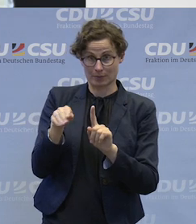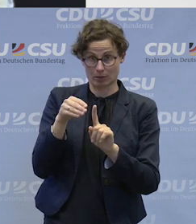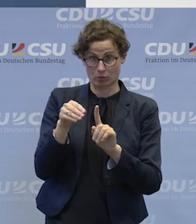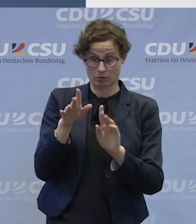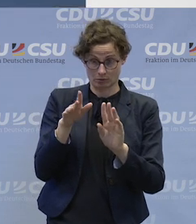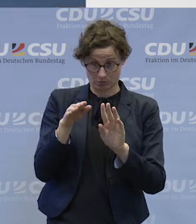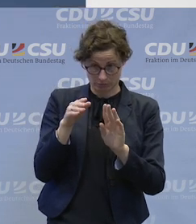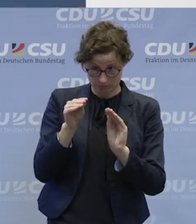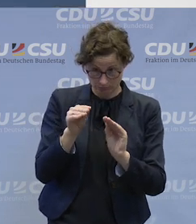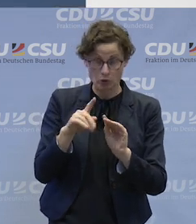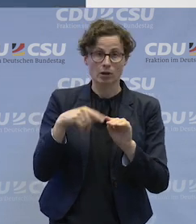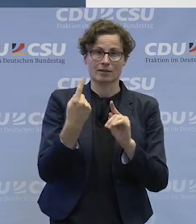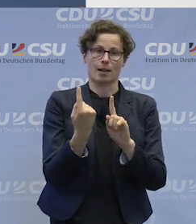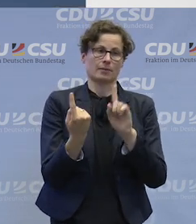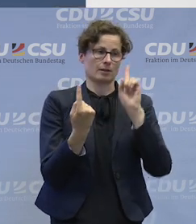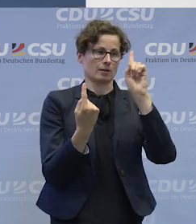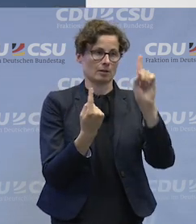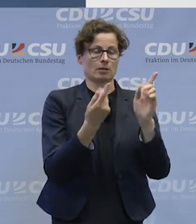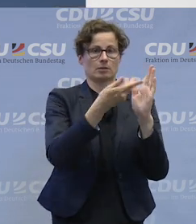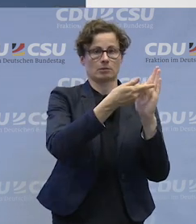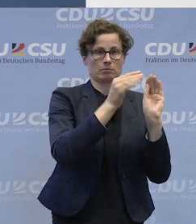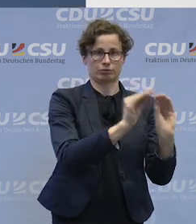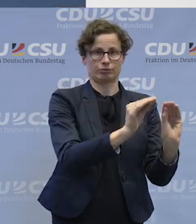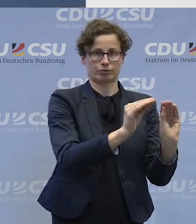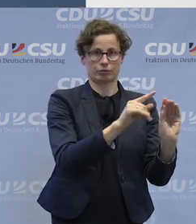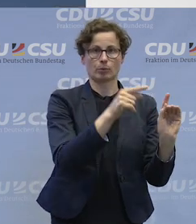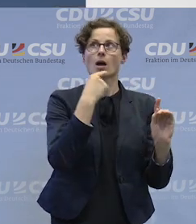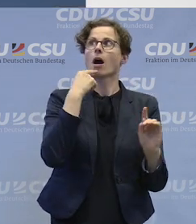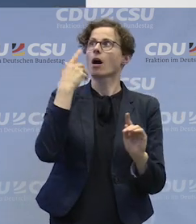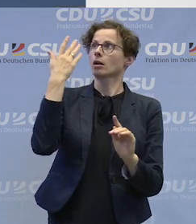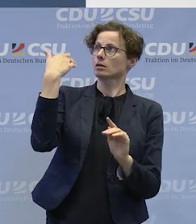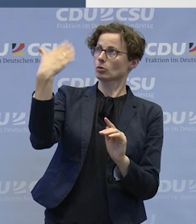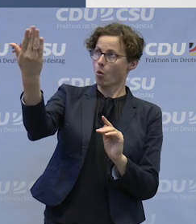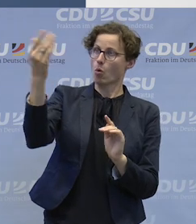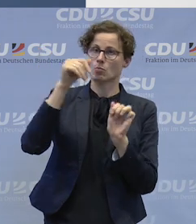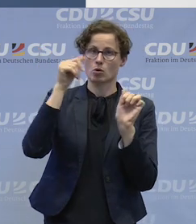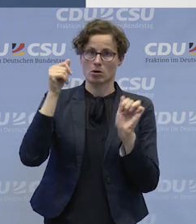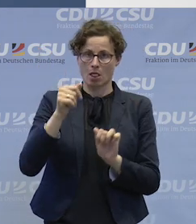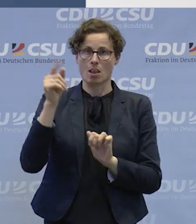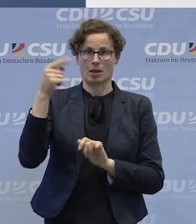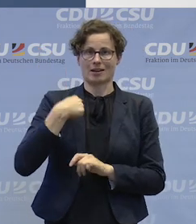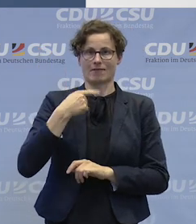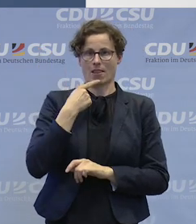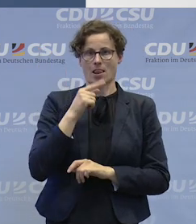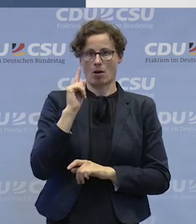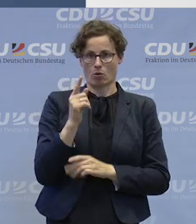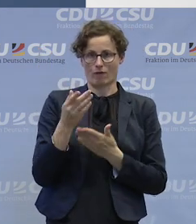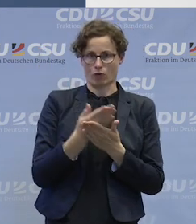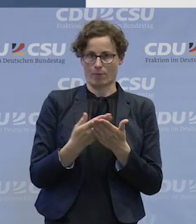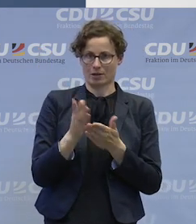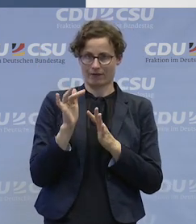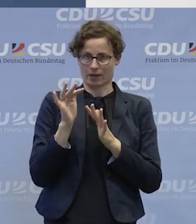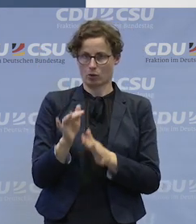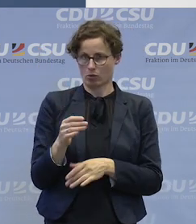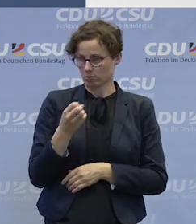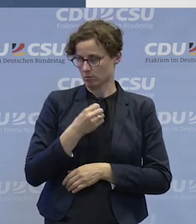qualifiziert einen anderen Menschen, damit er sich vorstellen kann, das zu werden, was der andere schon als Modell darstellt. Das ist ja unmittelbar plausibel, da brauchen wir nicht